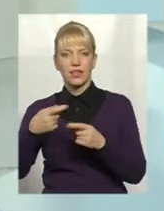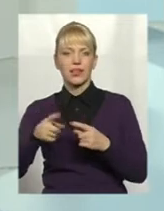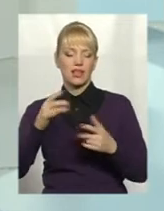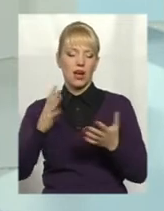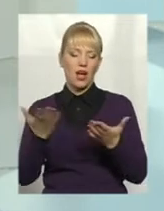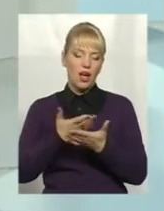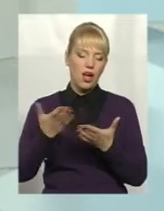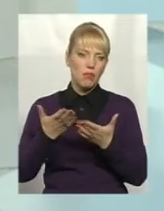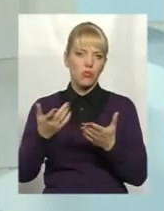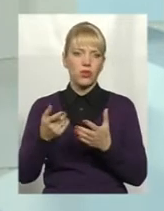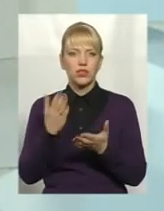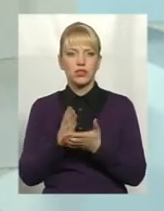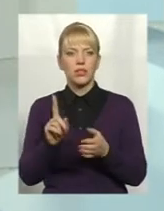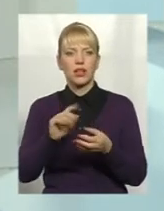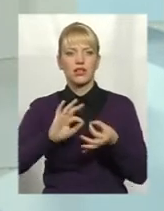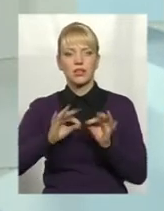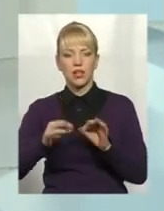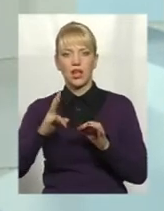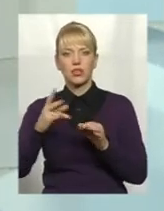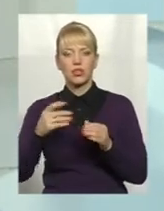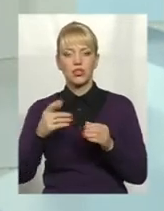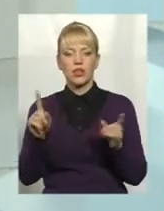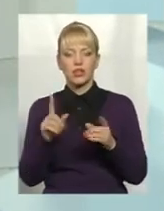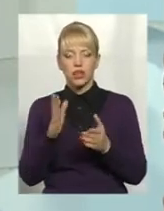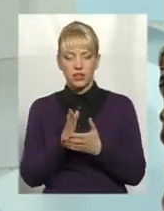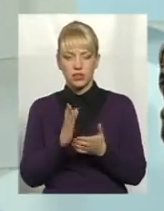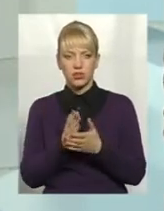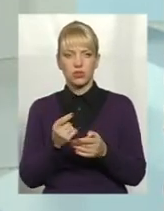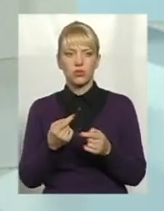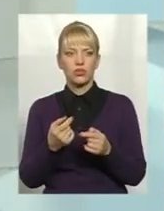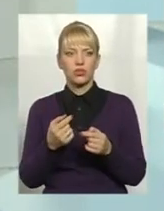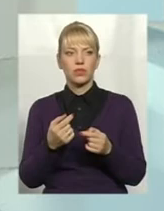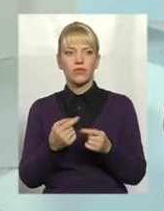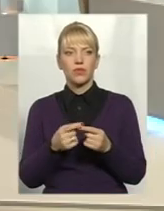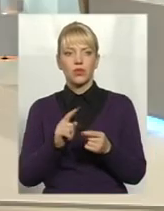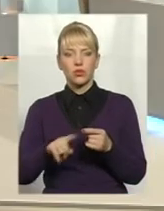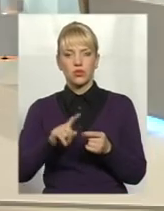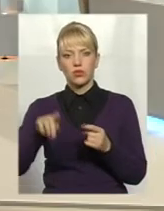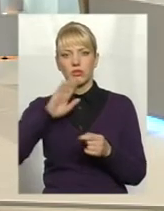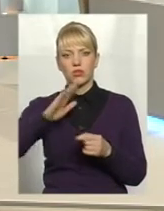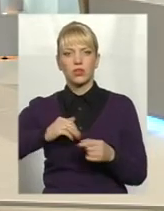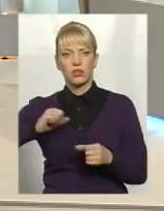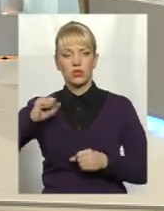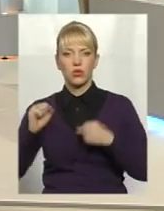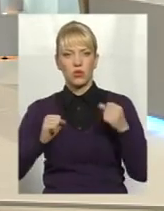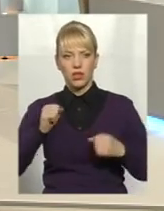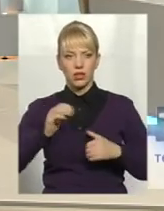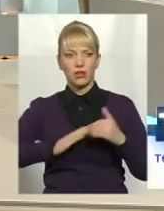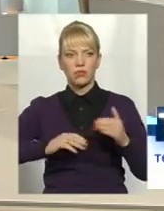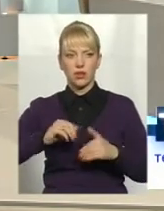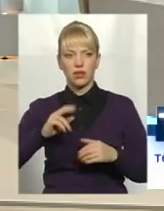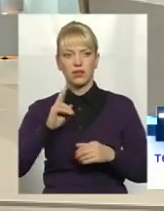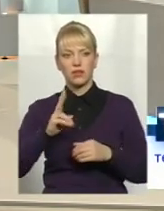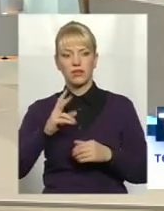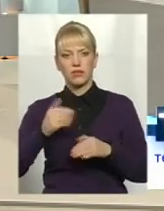на російських ринках, які зараз існують, скоріше, колеги нашої практики, які